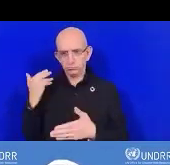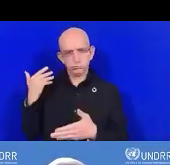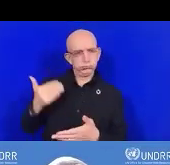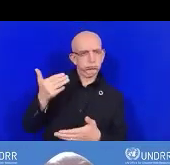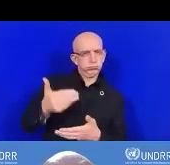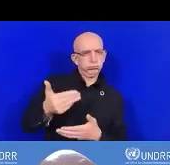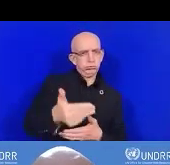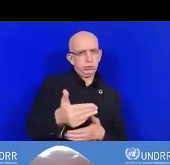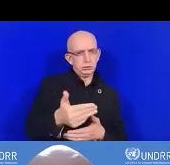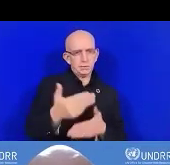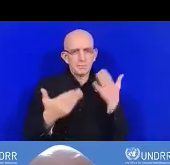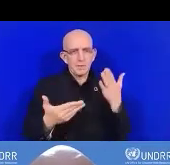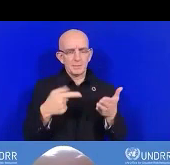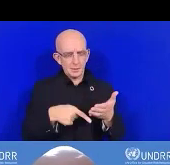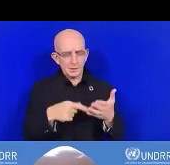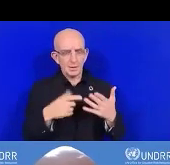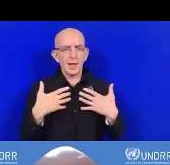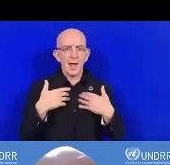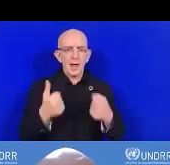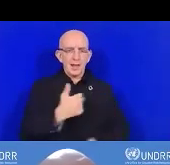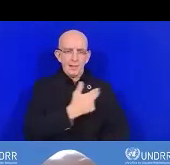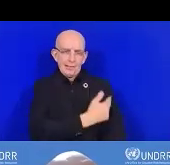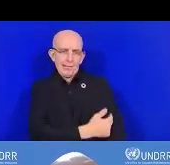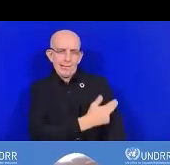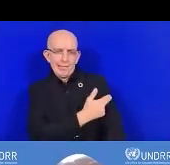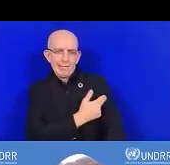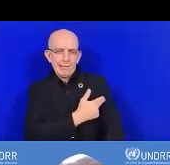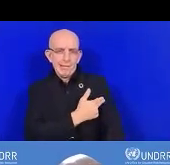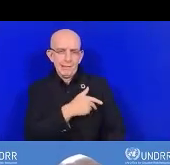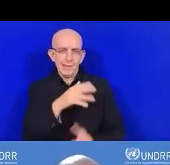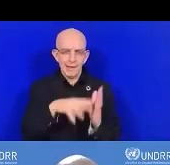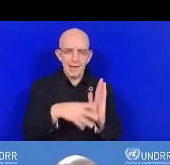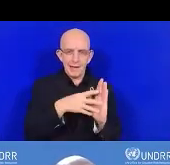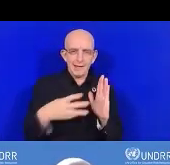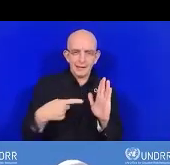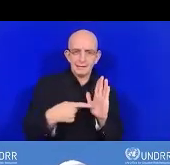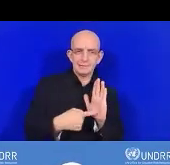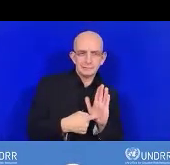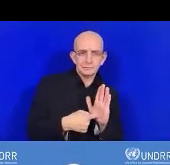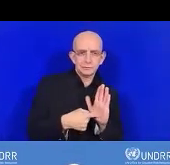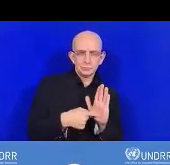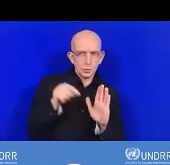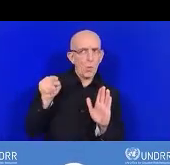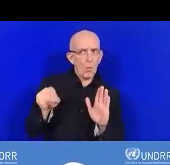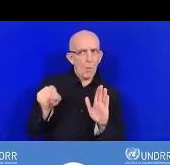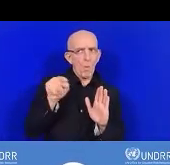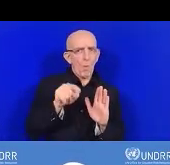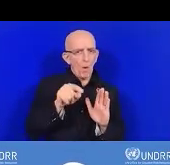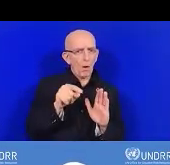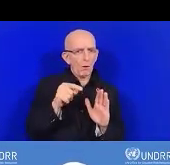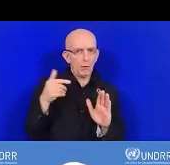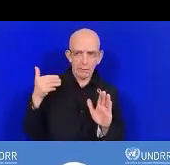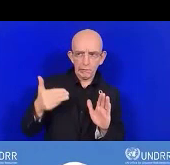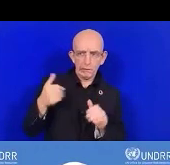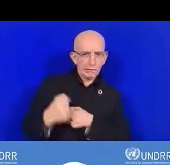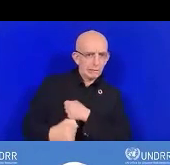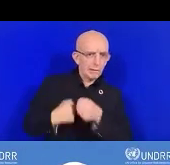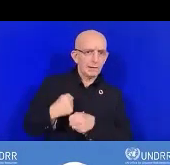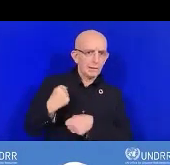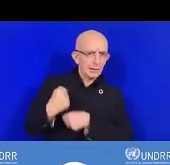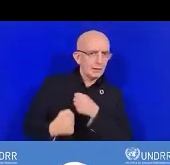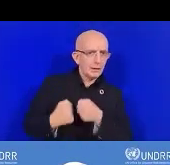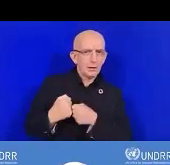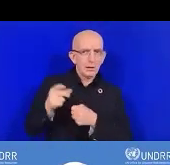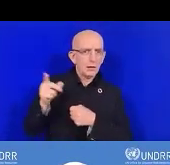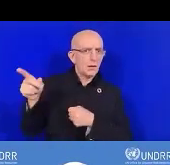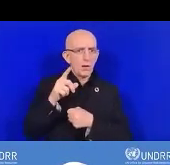reconnu dans les années précédentes et les gouvernements nationaux l'ont utilisé pour planifier la résilience